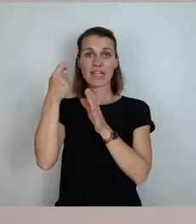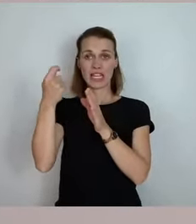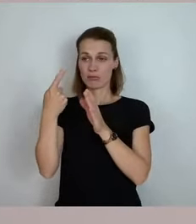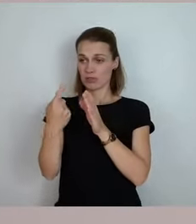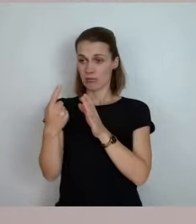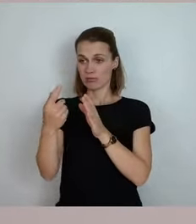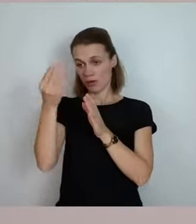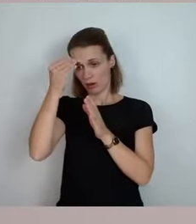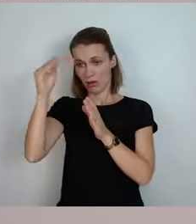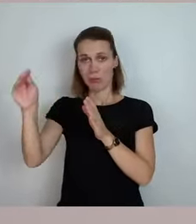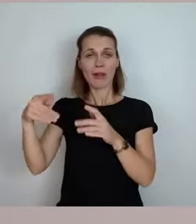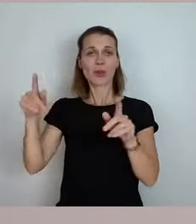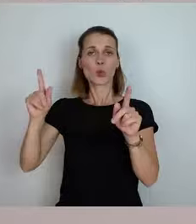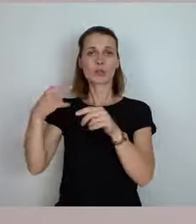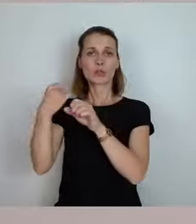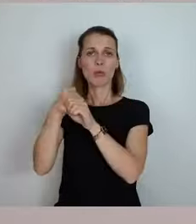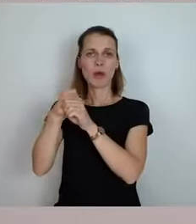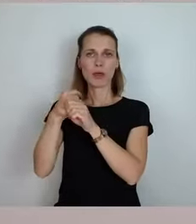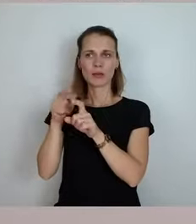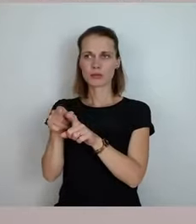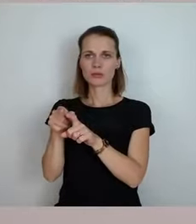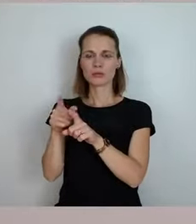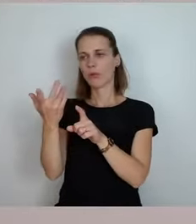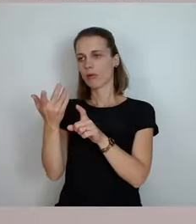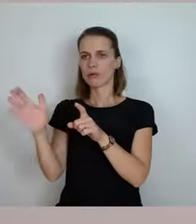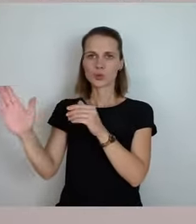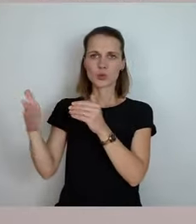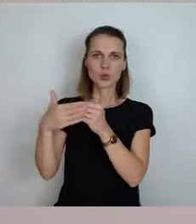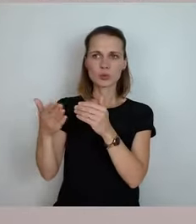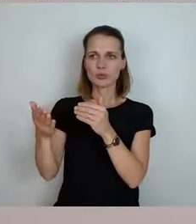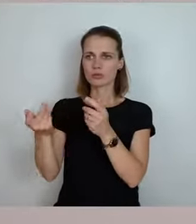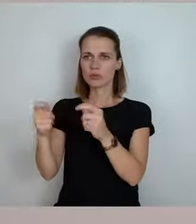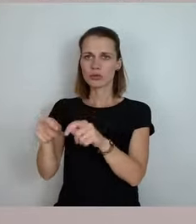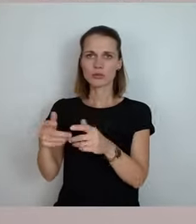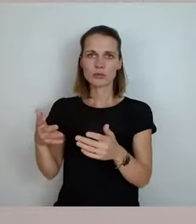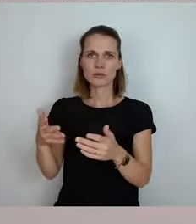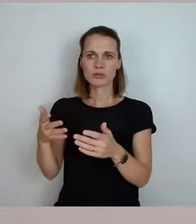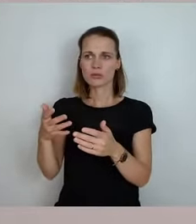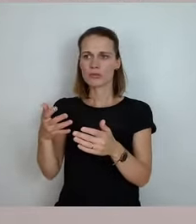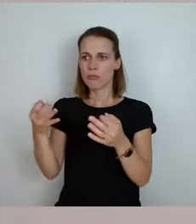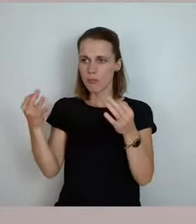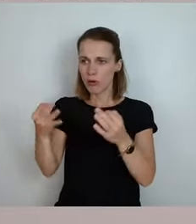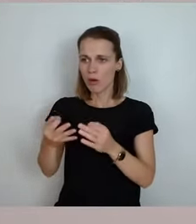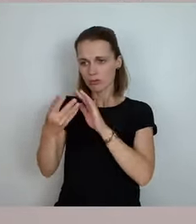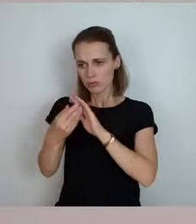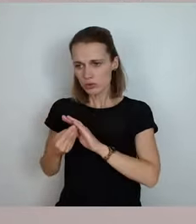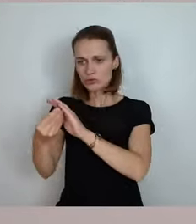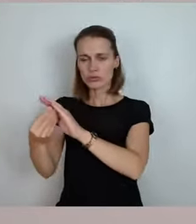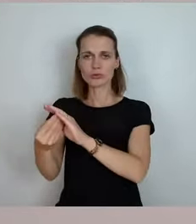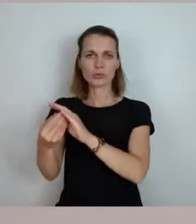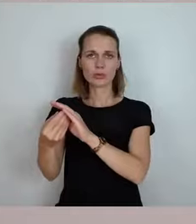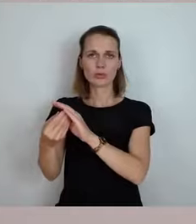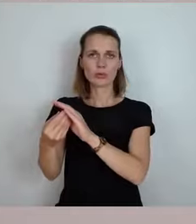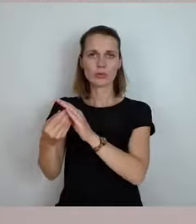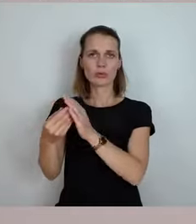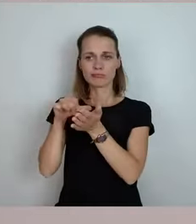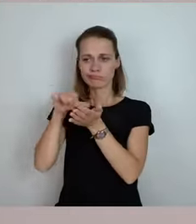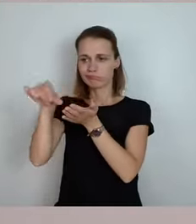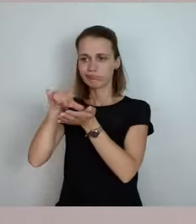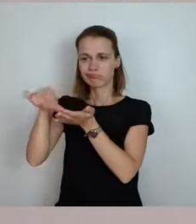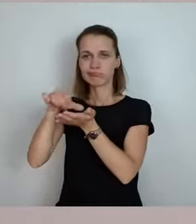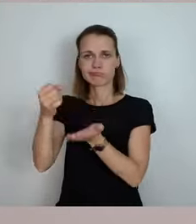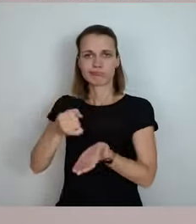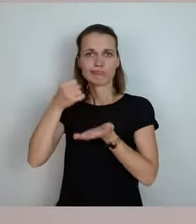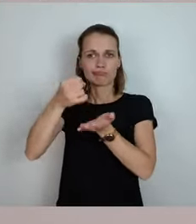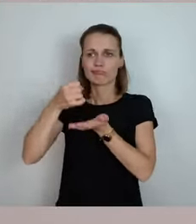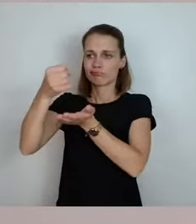haben oder die geschlossen werden, dass denen finanziell geholfen werden kann, in dem Umfang, wie es möglich